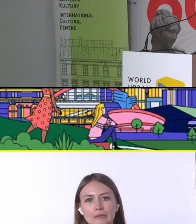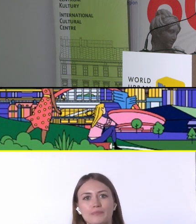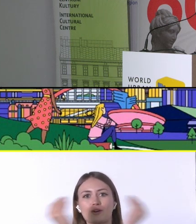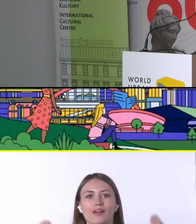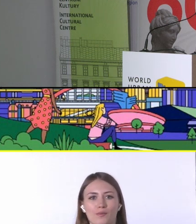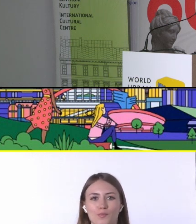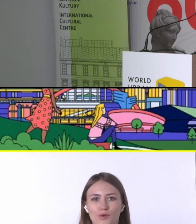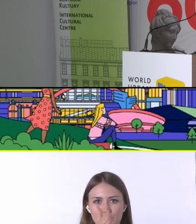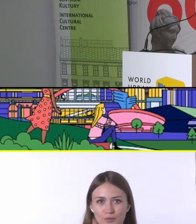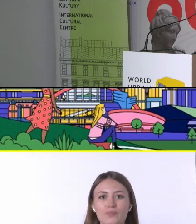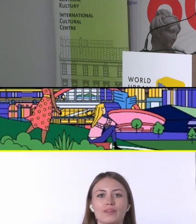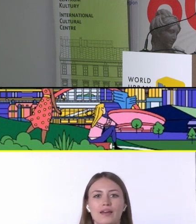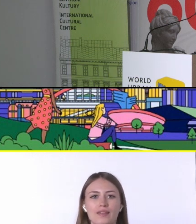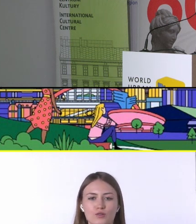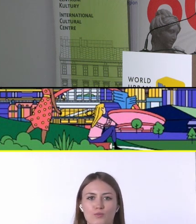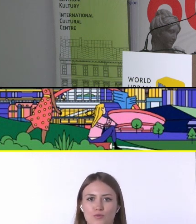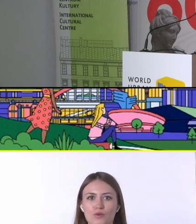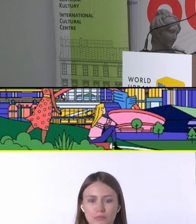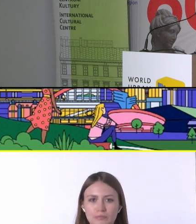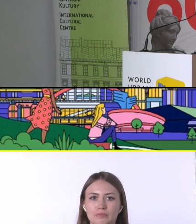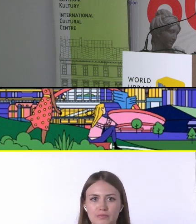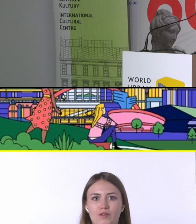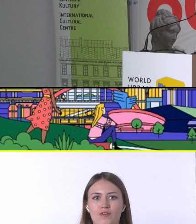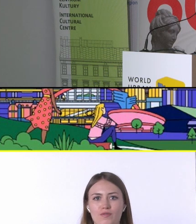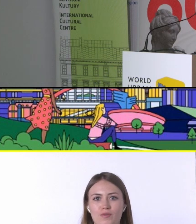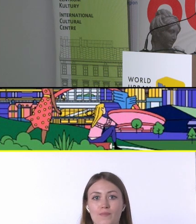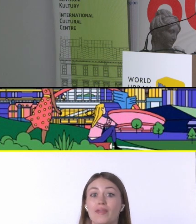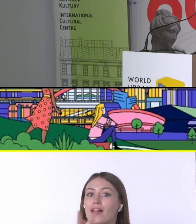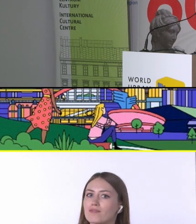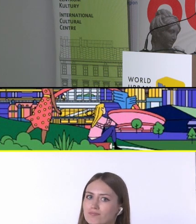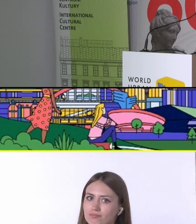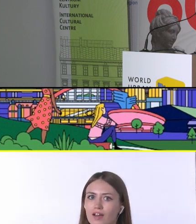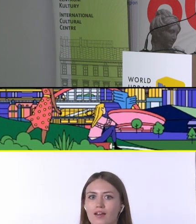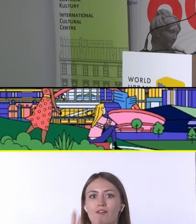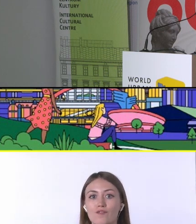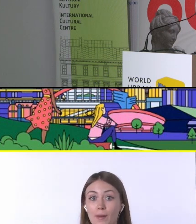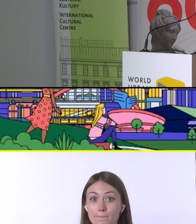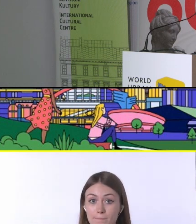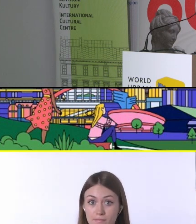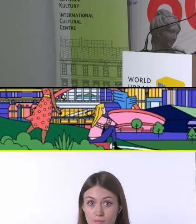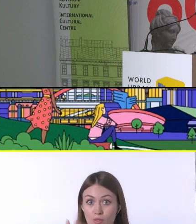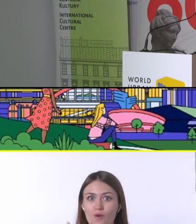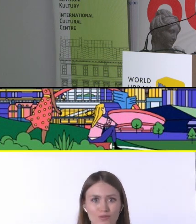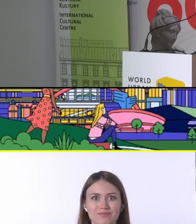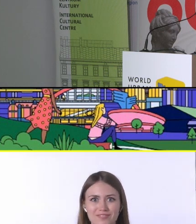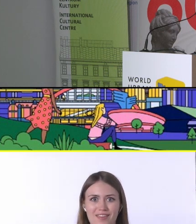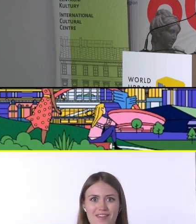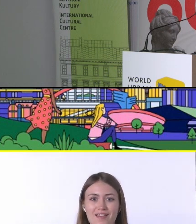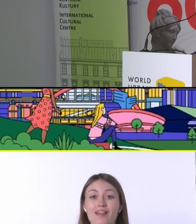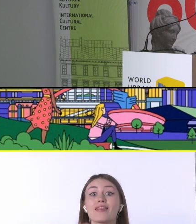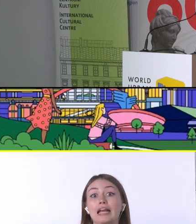też udało się zachować ten obiekt, ale co jest najcenniejszego, że ta lokomotywownia jest dalej lokomotywownią, stamtąd w tą sobotę odjechało 500